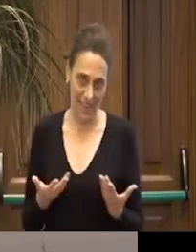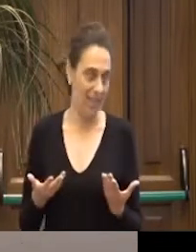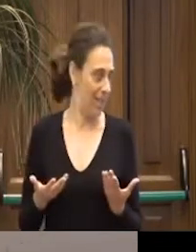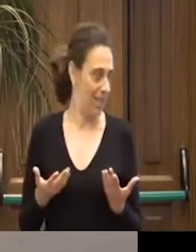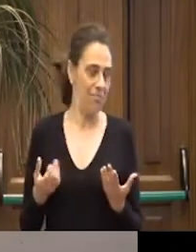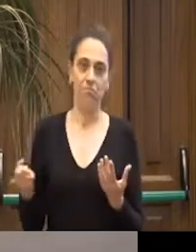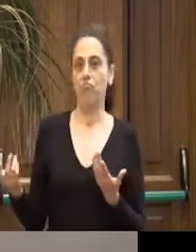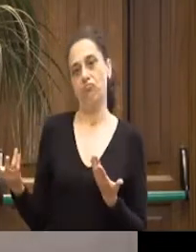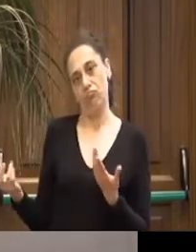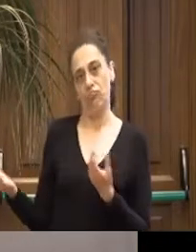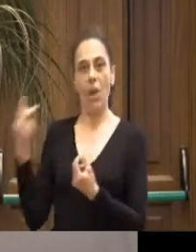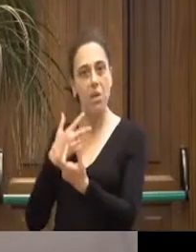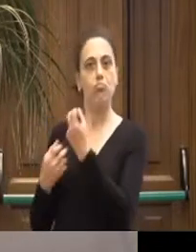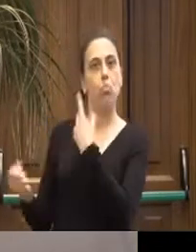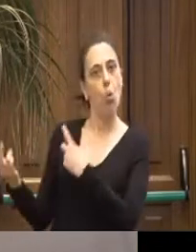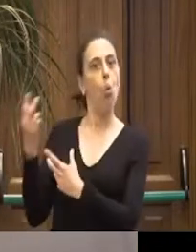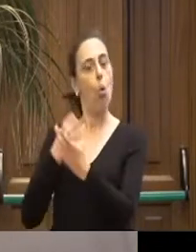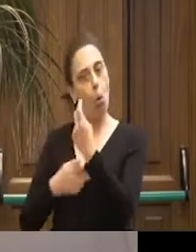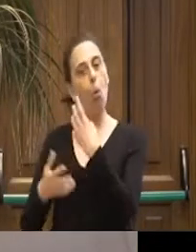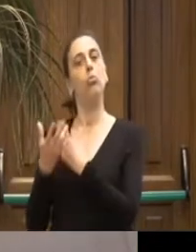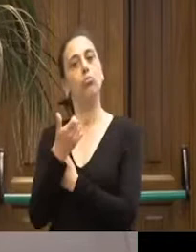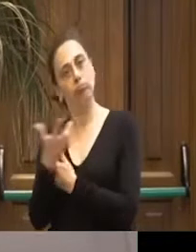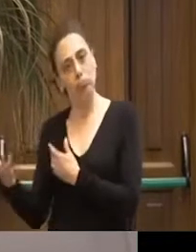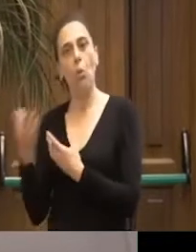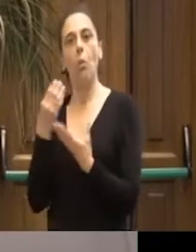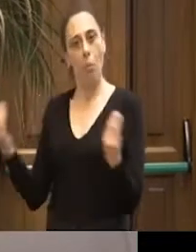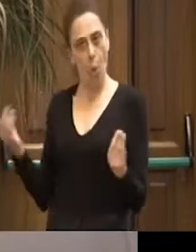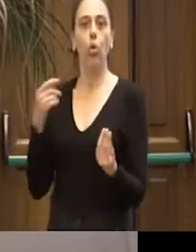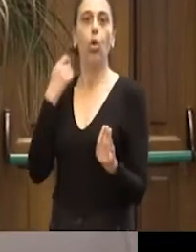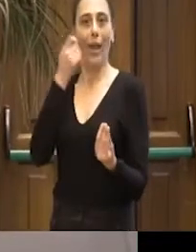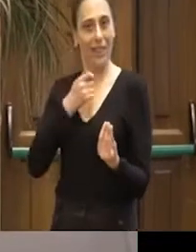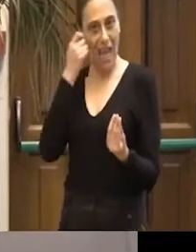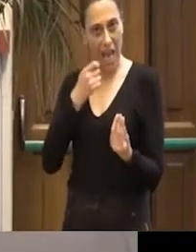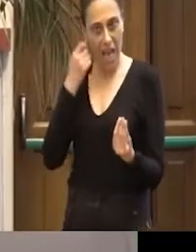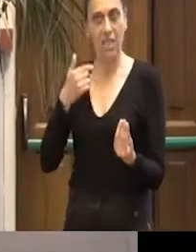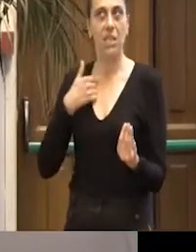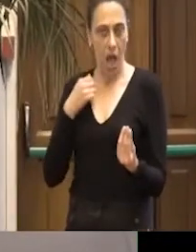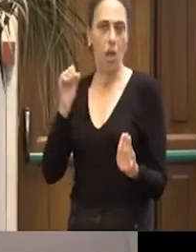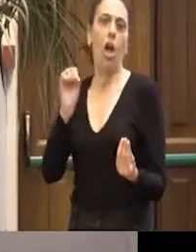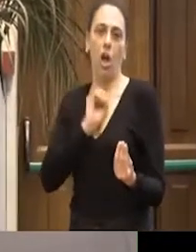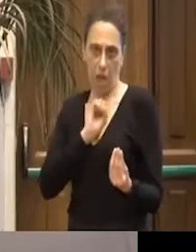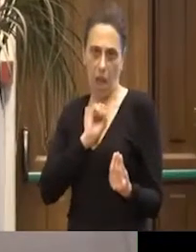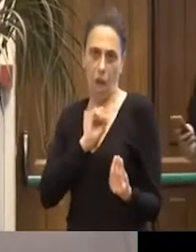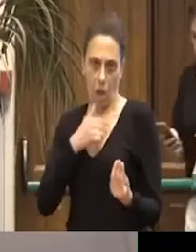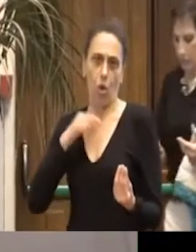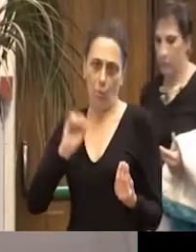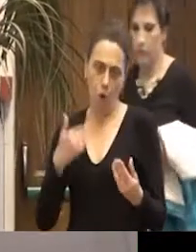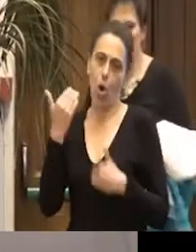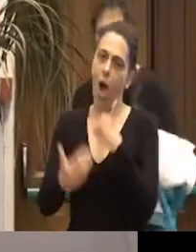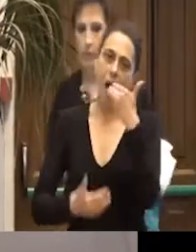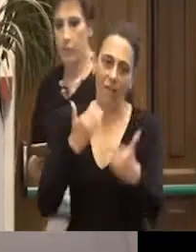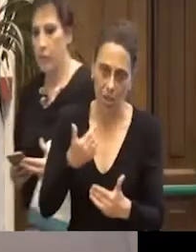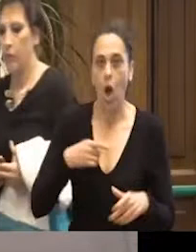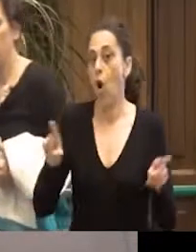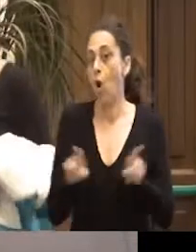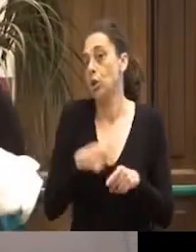input, tra l'altro anche molto interessanti e credo ci permettano anche di avanzare. È chiaro che non mi sottraggono anch'io i